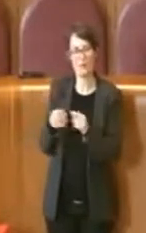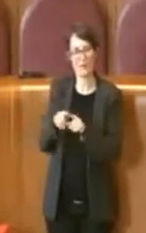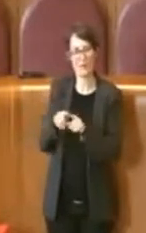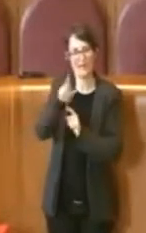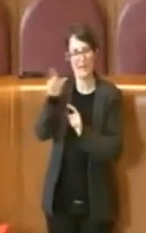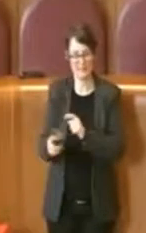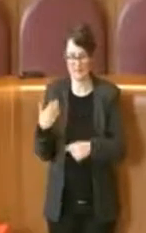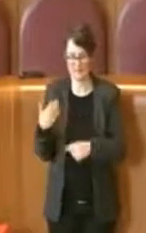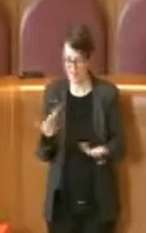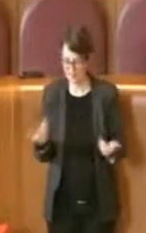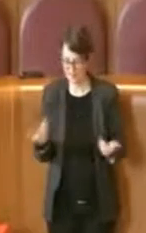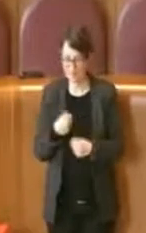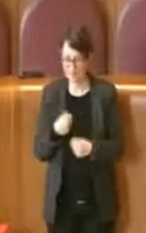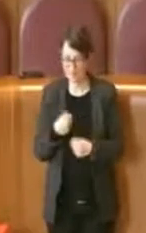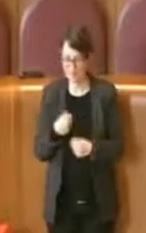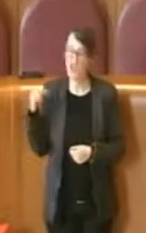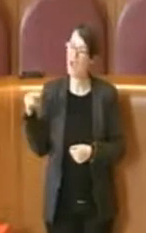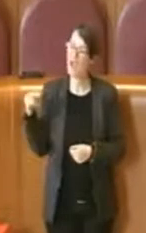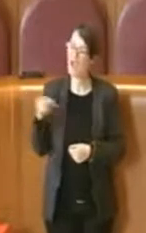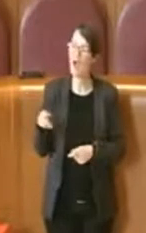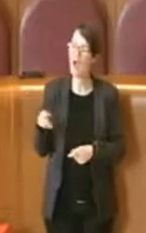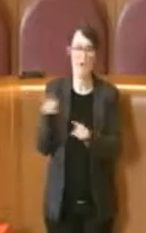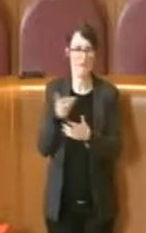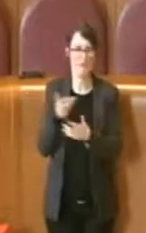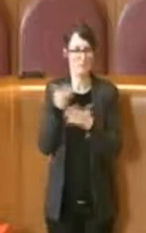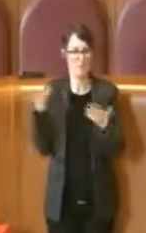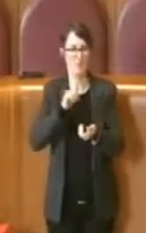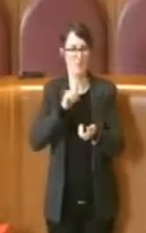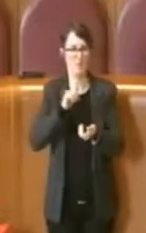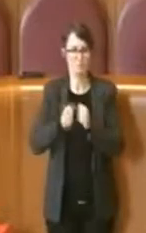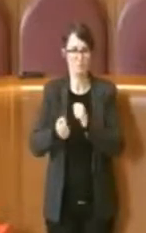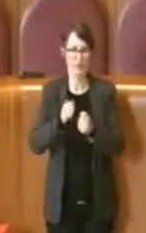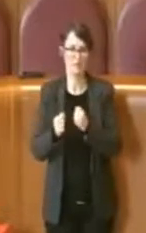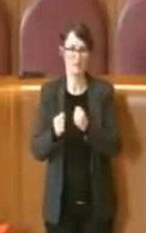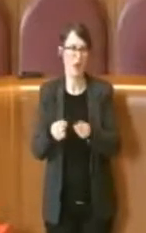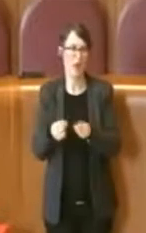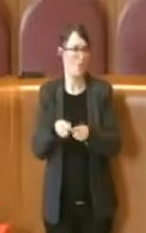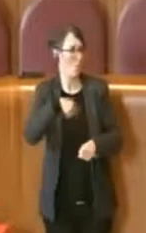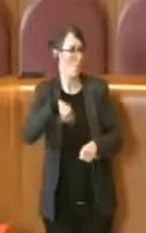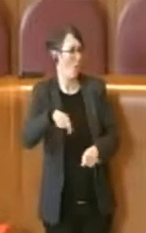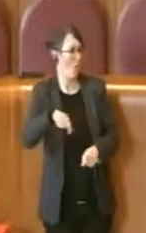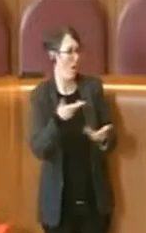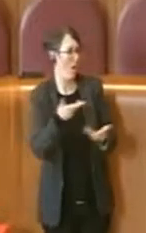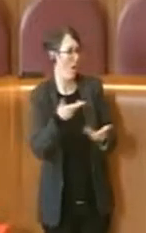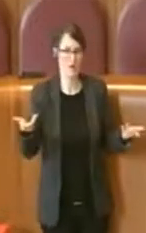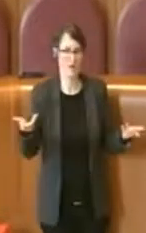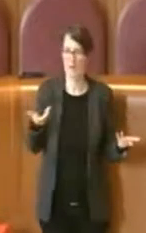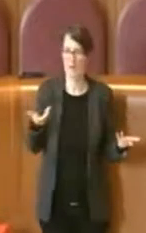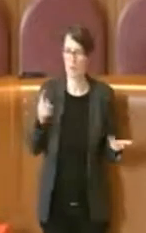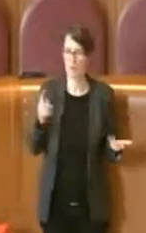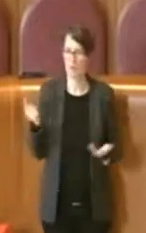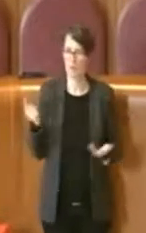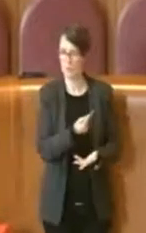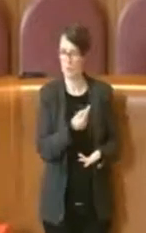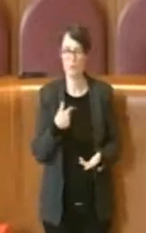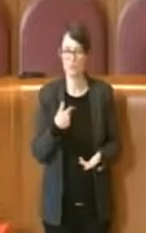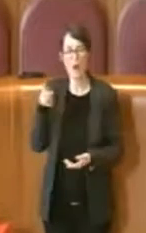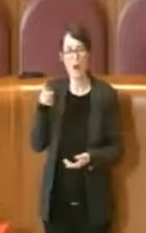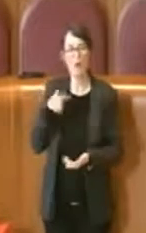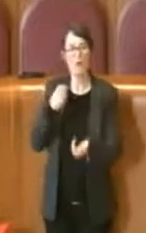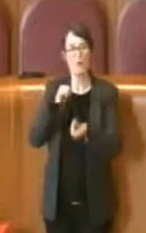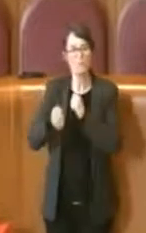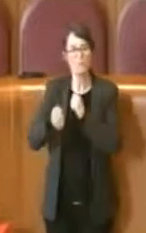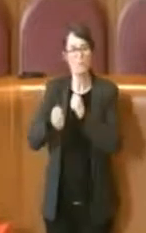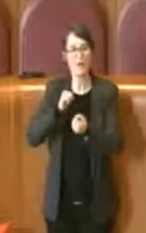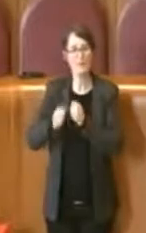questi anni, giustamente, loro hanno fatto delle battaglie, come le facciamo un po' tutti, loro però, in ogni bilancio,